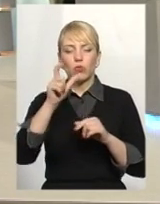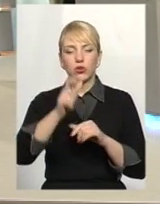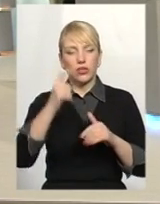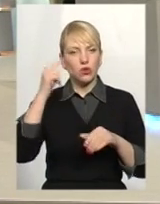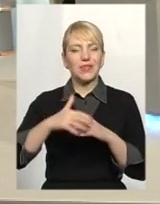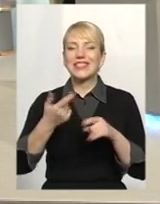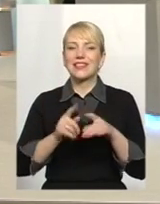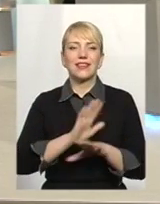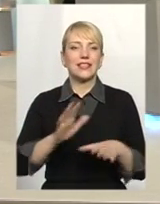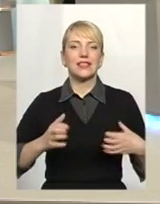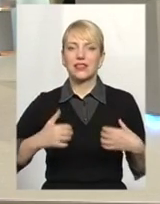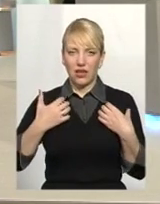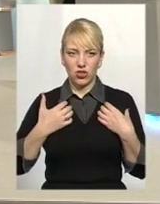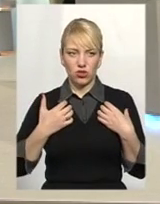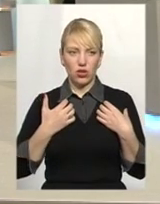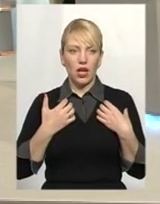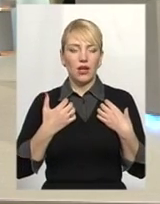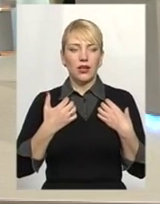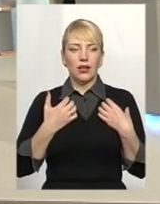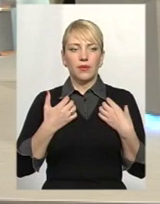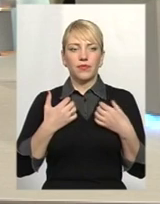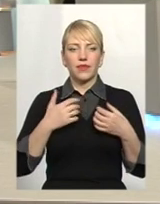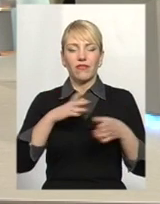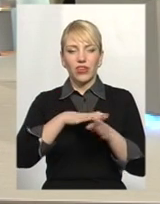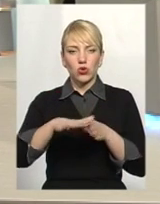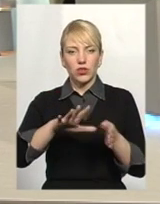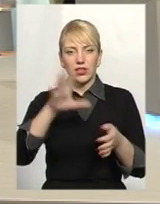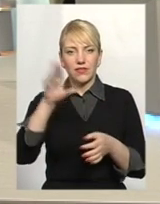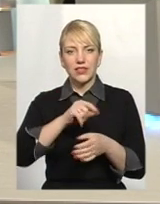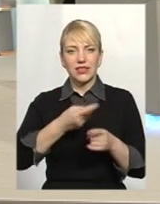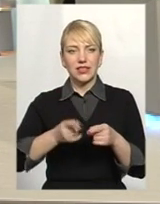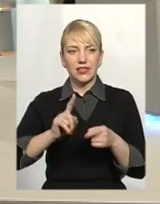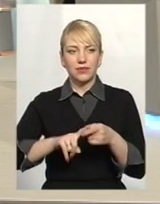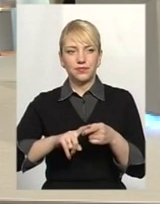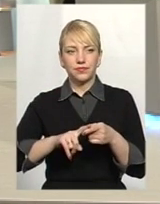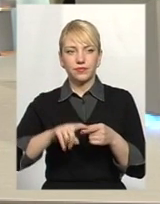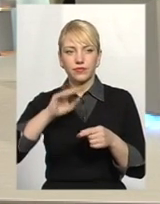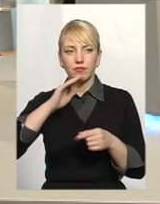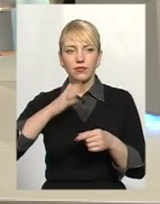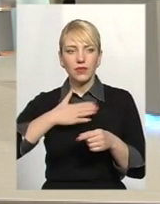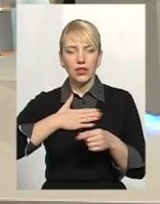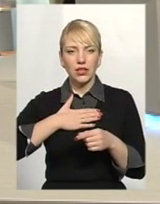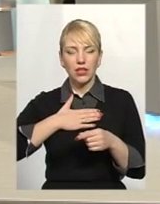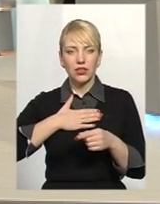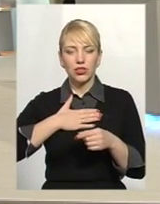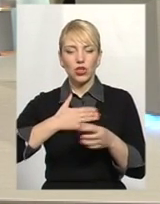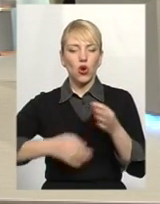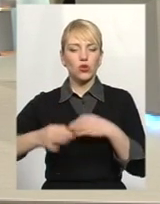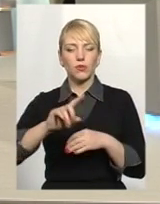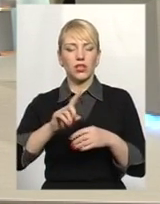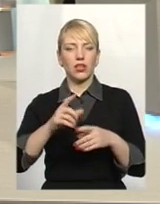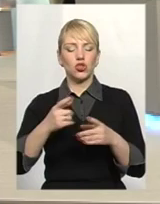що це, якби, поверхне, от так би воно є, але виконати всі ці, якби, наші розмови, що ми ввели сьогодні, щоб